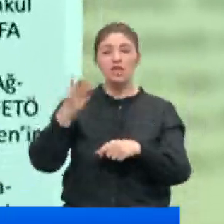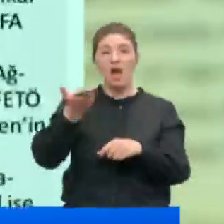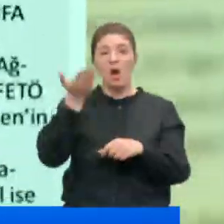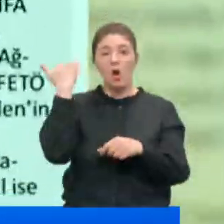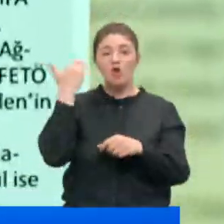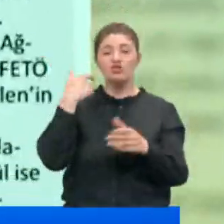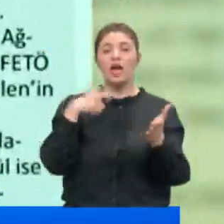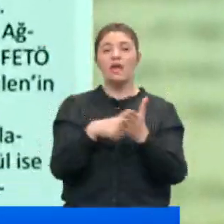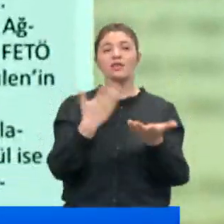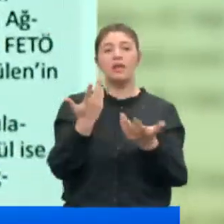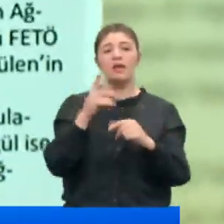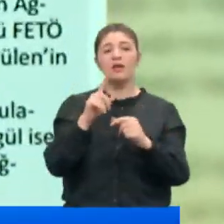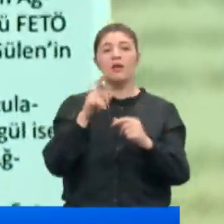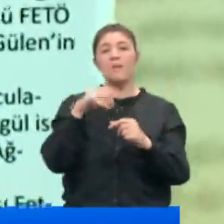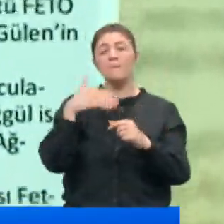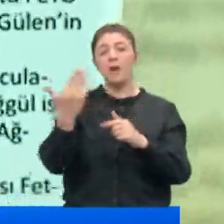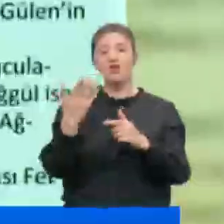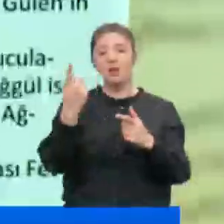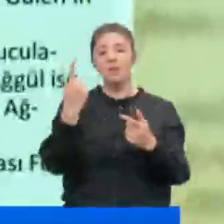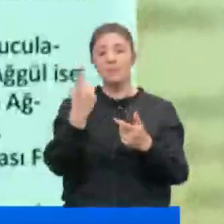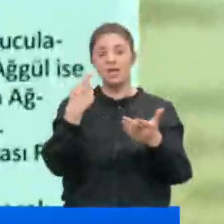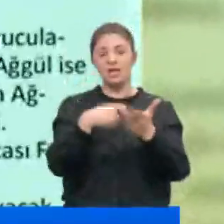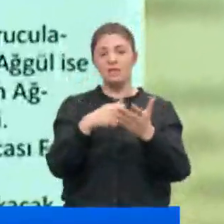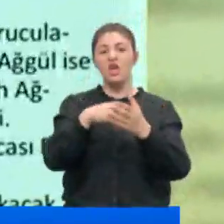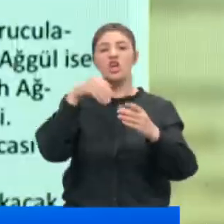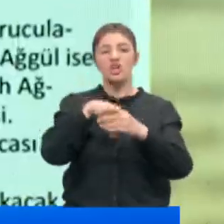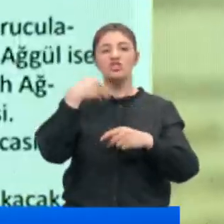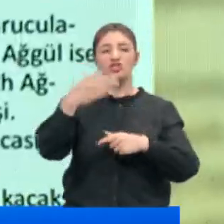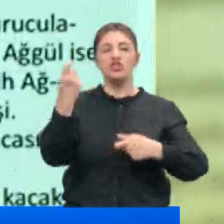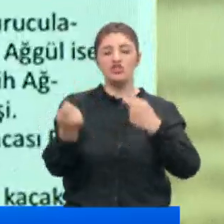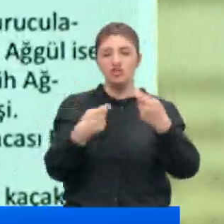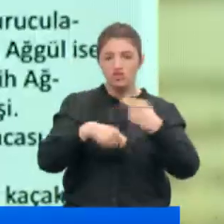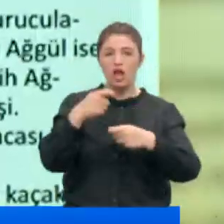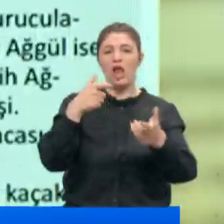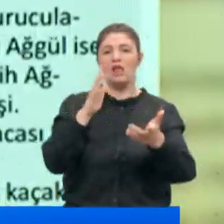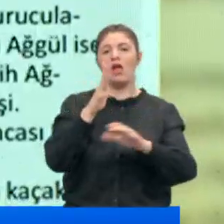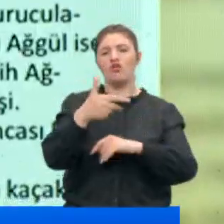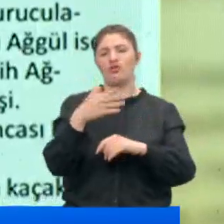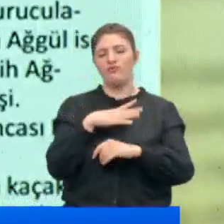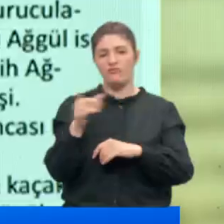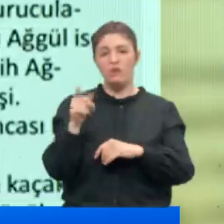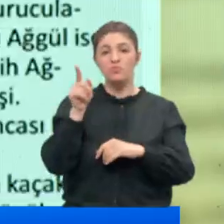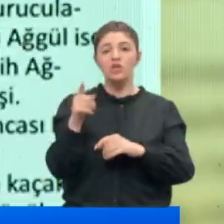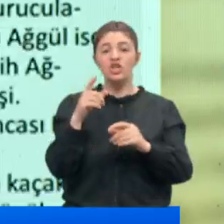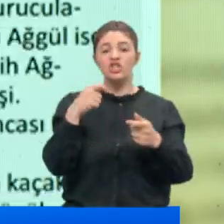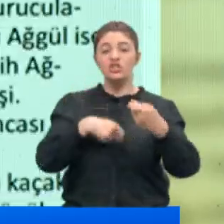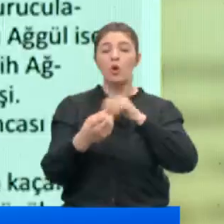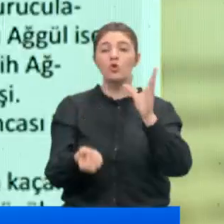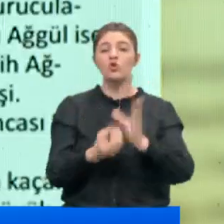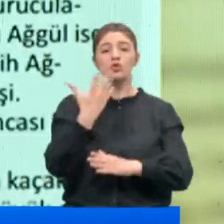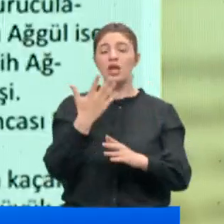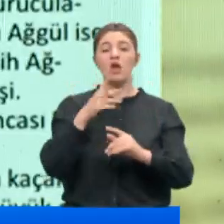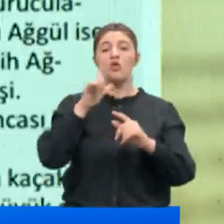önceki ünvanı Bigot Toman İnşaat Taşımacılık İç ve Dış Ticaret Limite Şirketi olarak geçiyor. Bu şirketin kurucuları ise